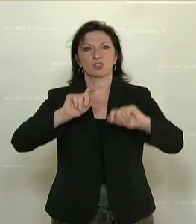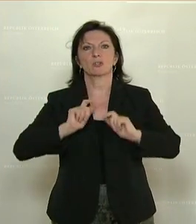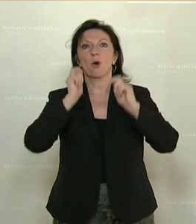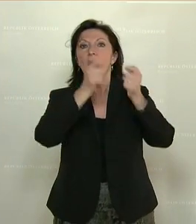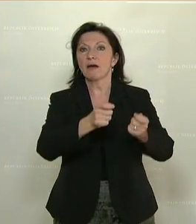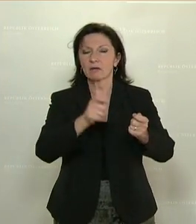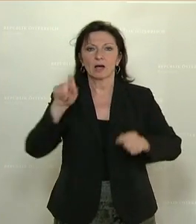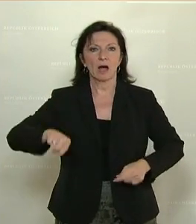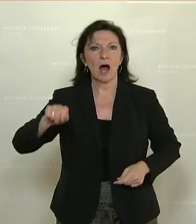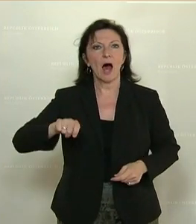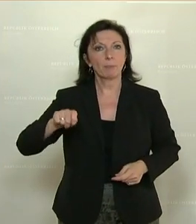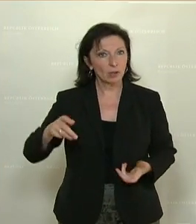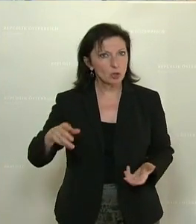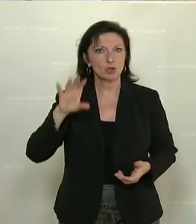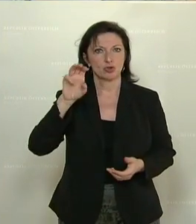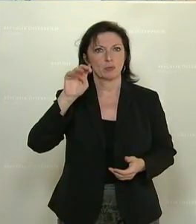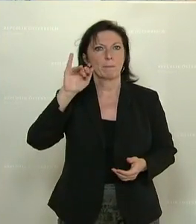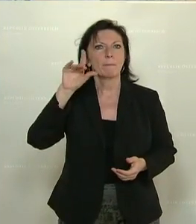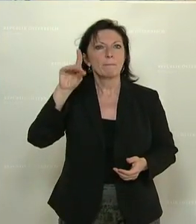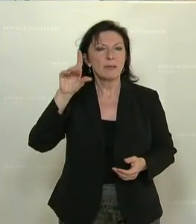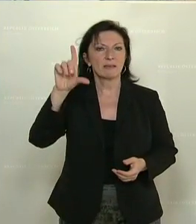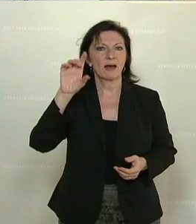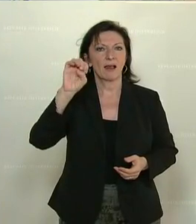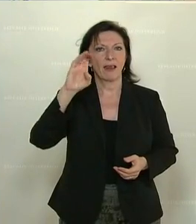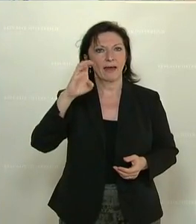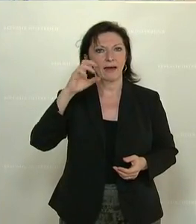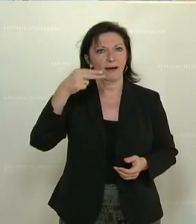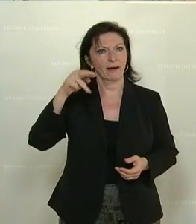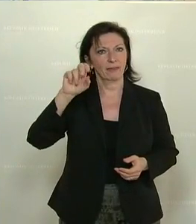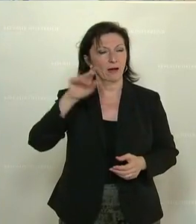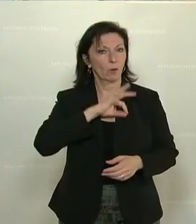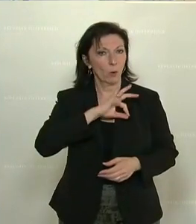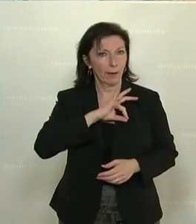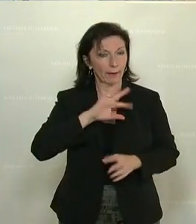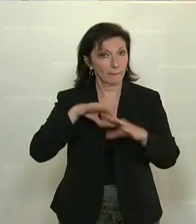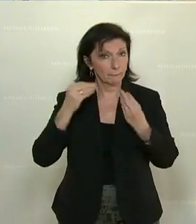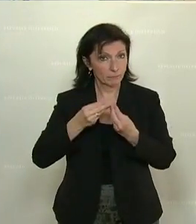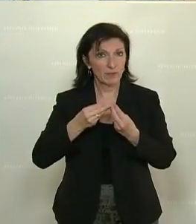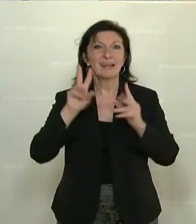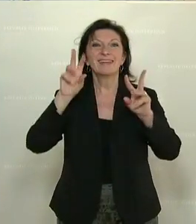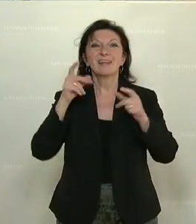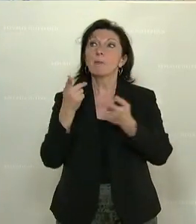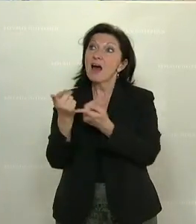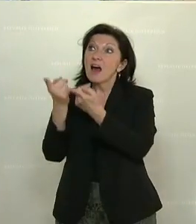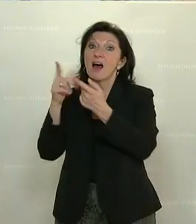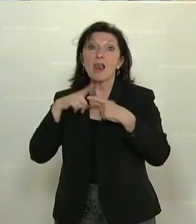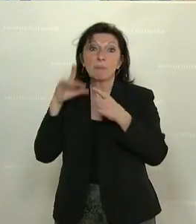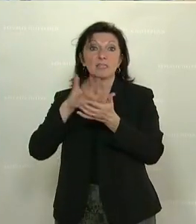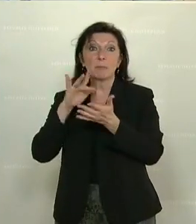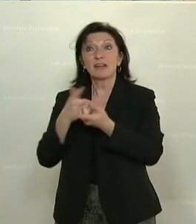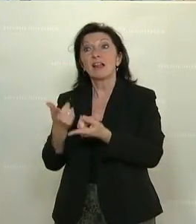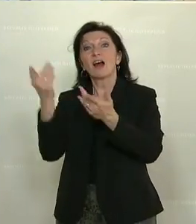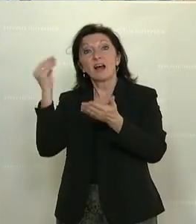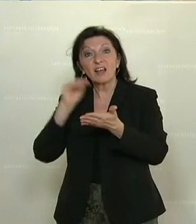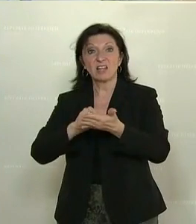einbringen der Abgeordneten Peter Schmid-Lechner und weiterer Abgeordneter betreffend Herkunftskennzeichnung von Lebensmitteln.